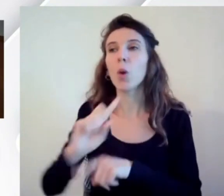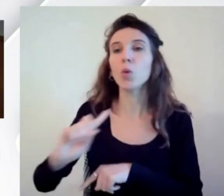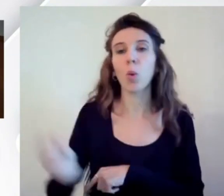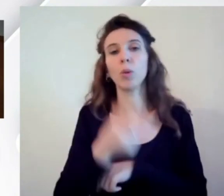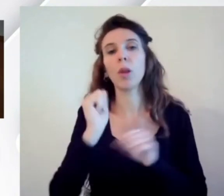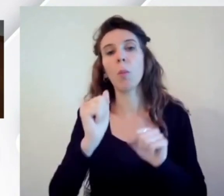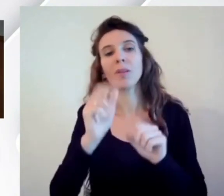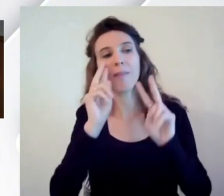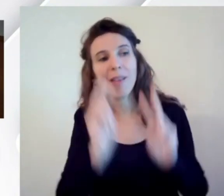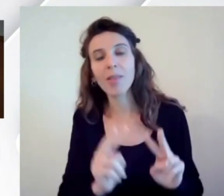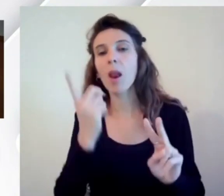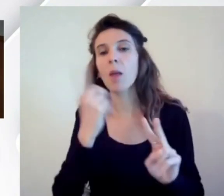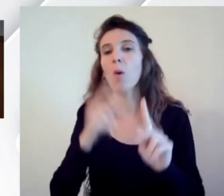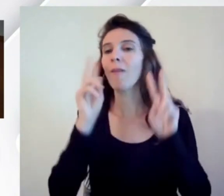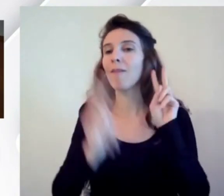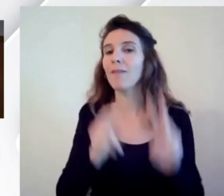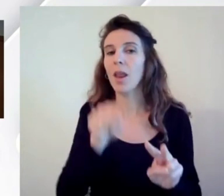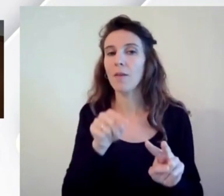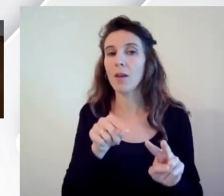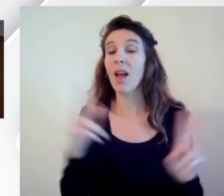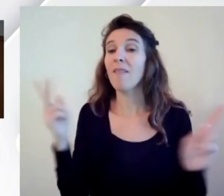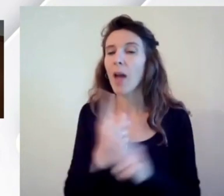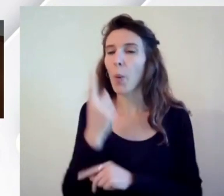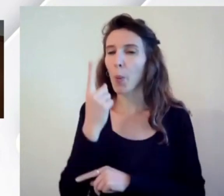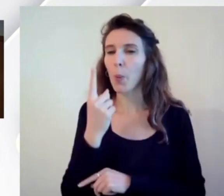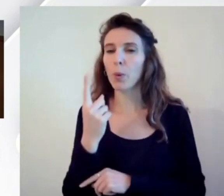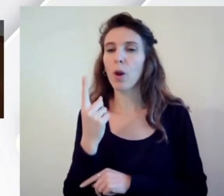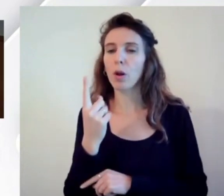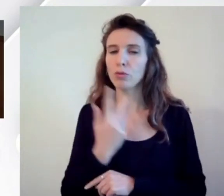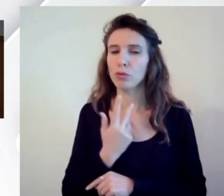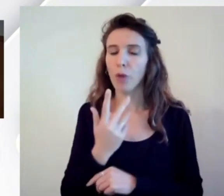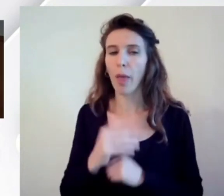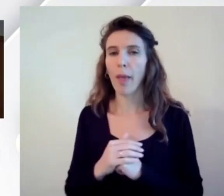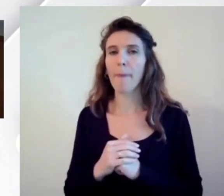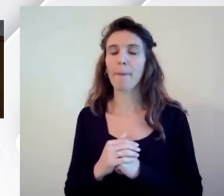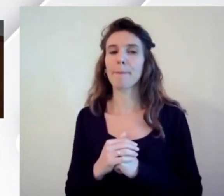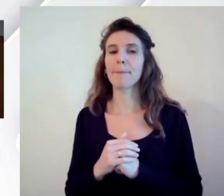e verificare c'è un fatto però che queste